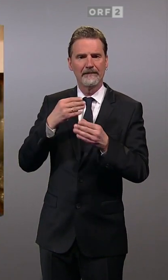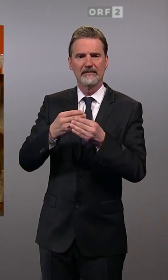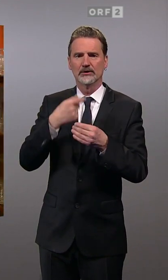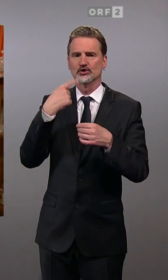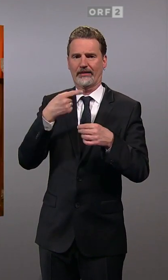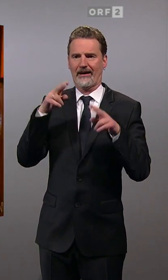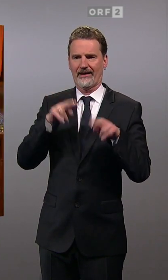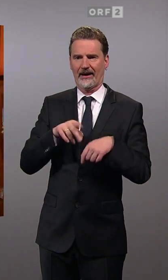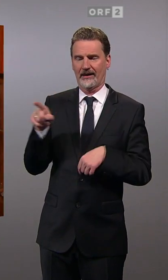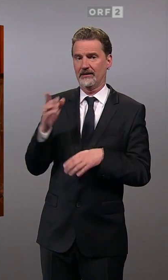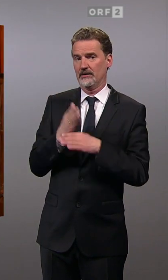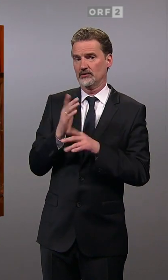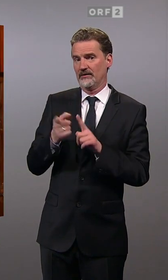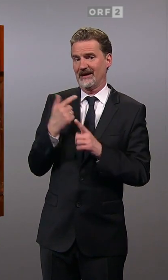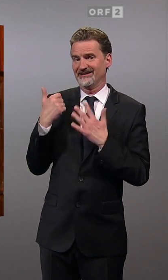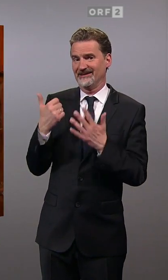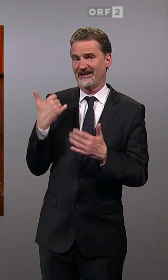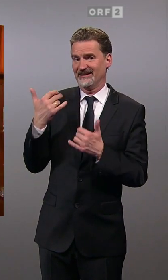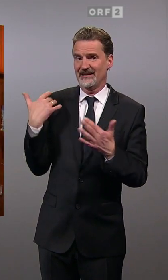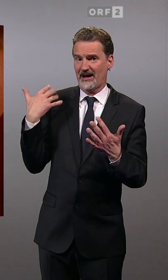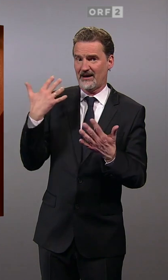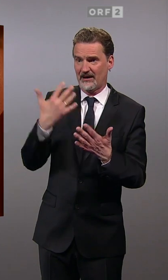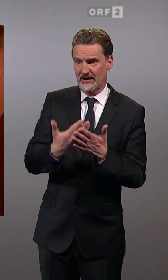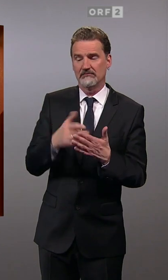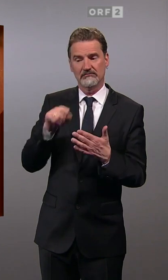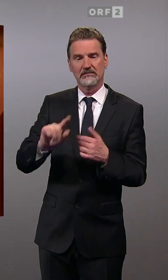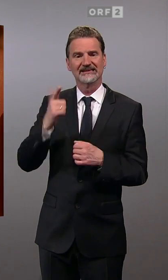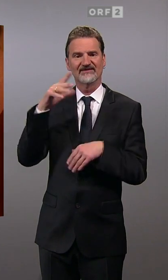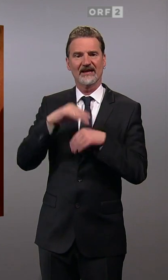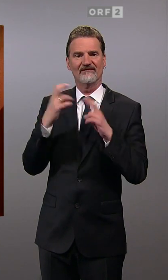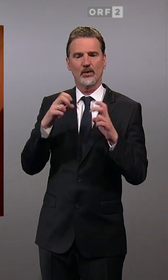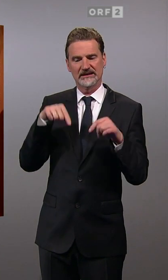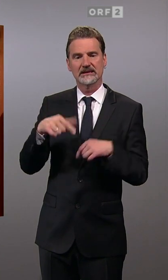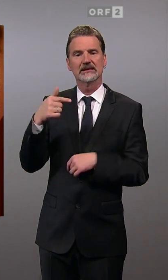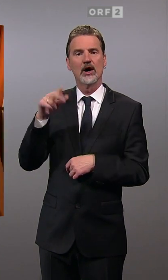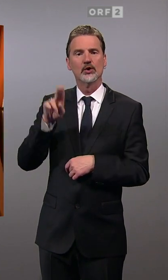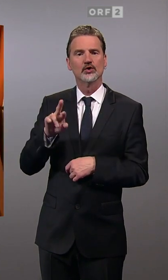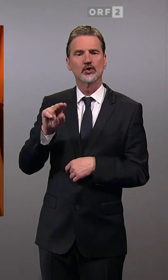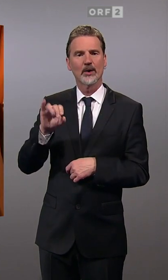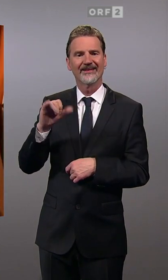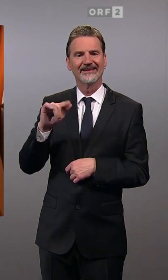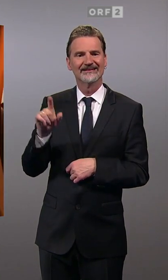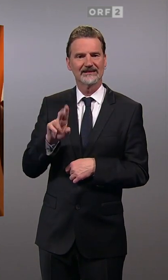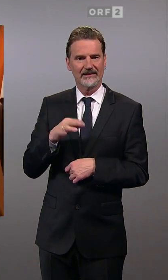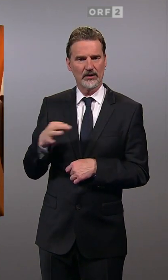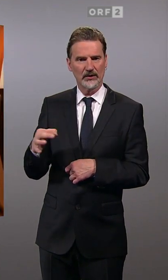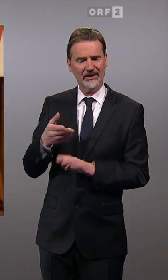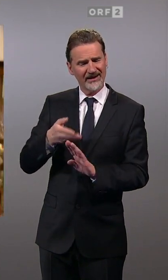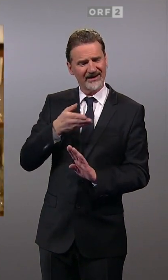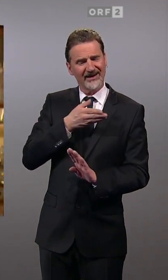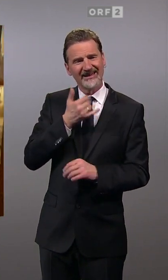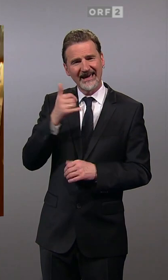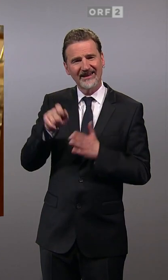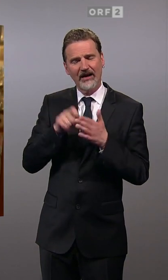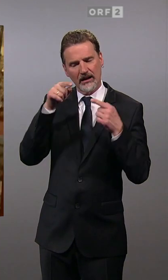sein zweiter Lebensmittelpunkt in Thürnitz in Niederösterreich. Dort habe er bei jeder Landtagswahl und jeder Gemeindewahl seine Stimme